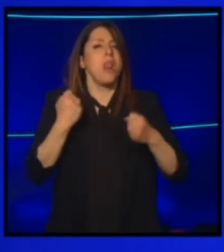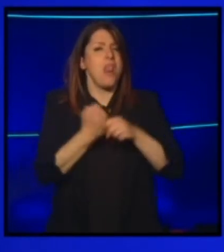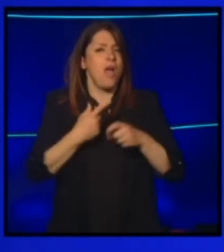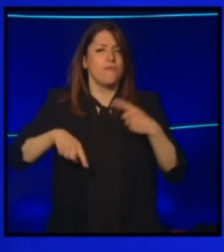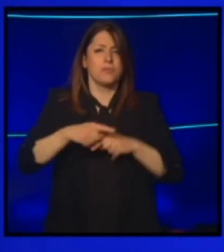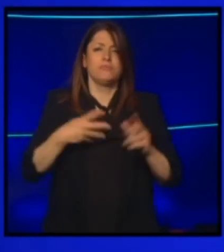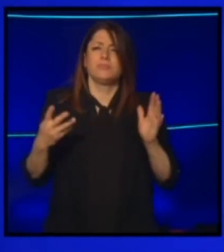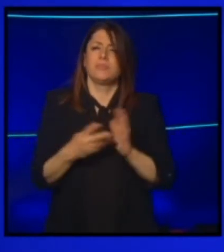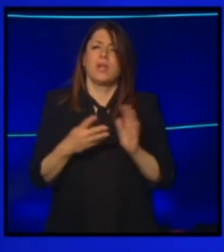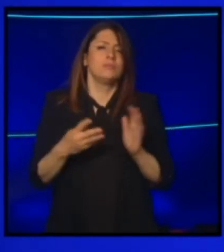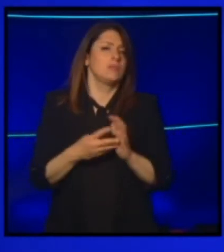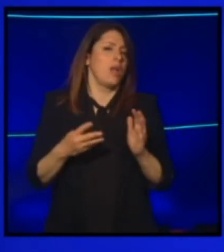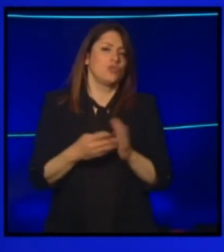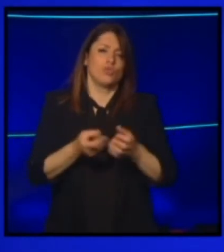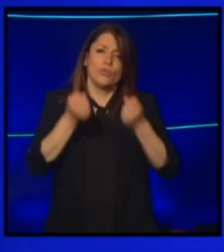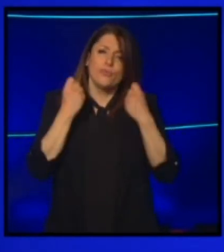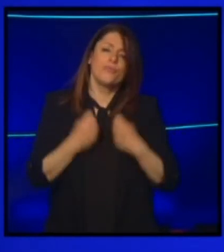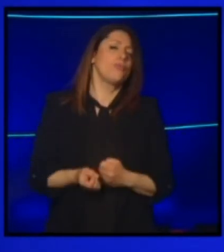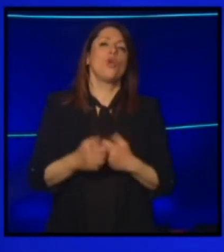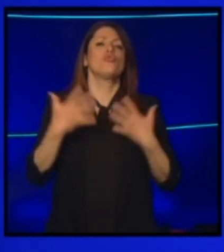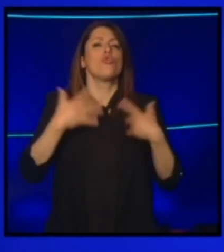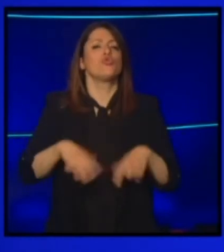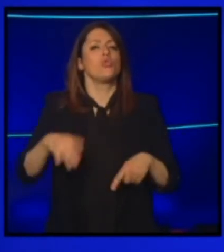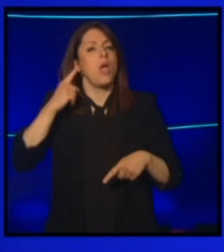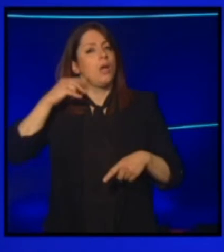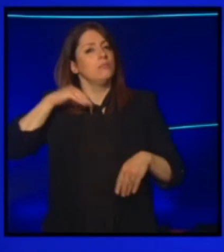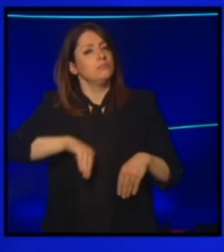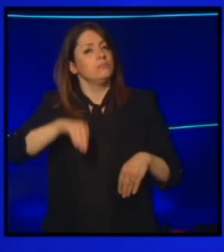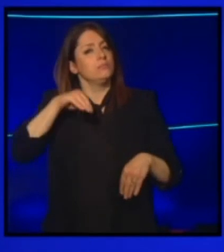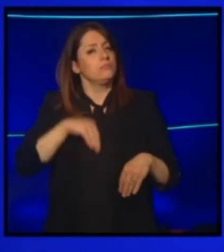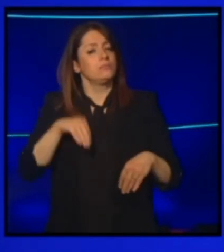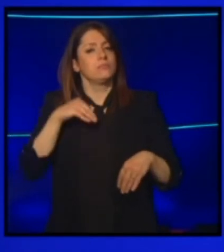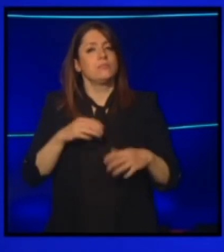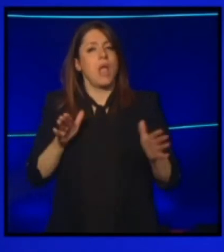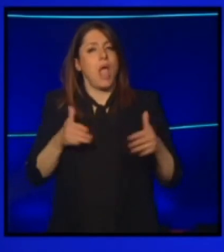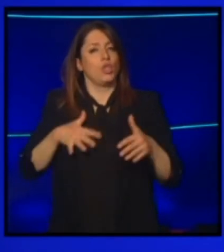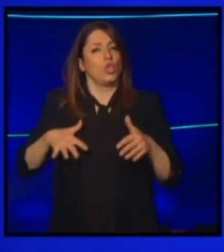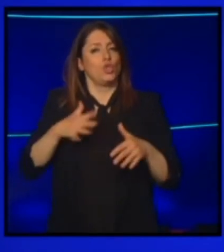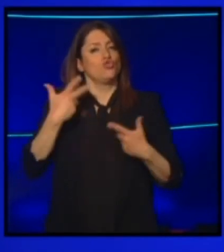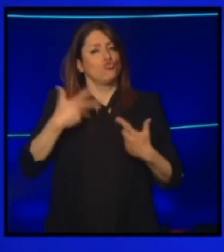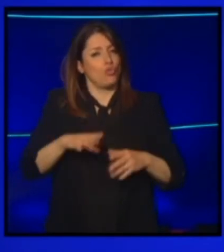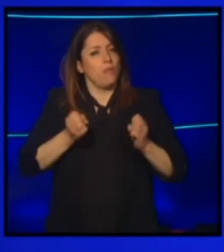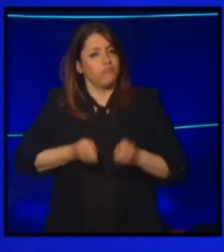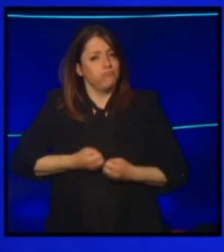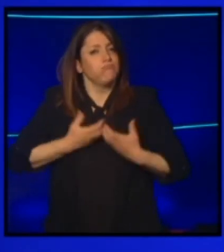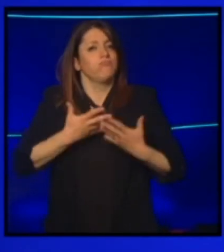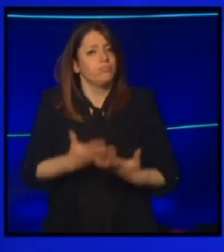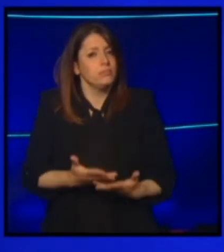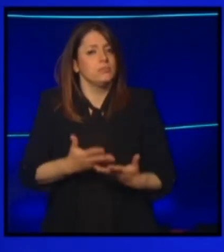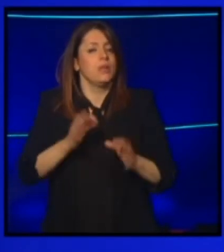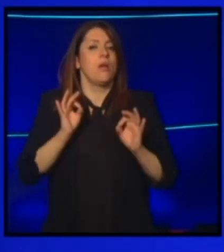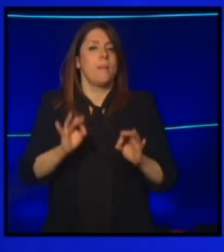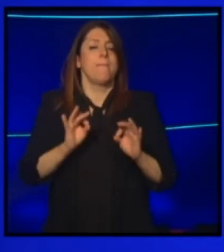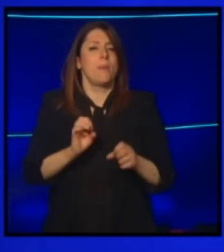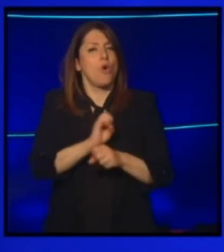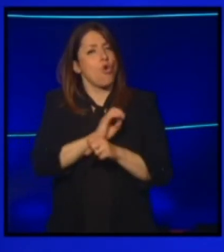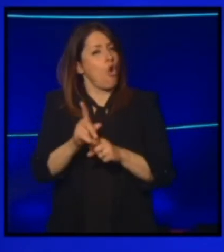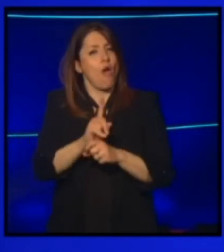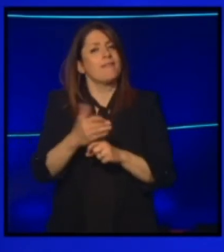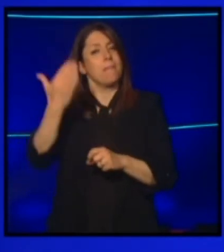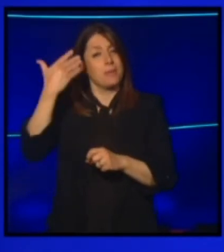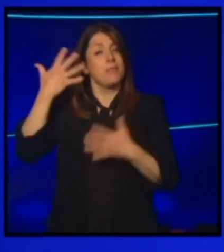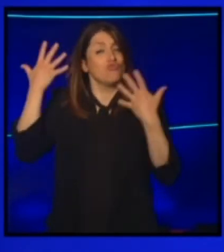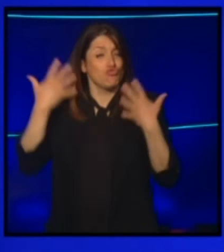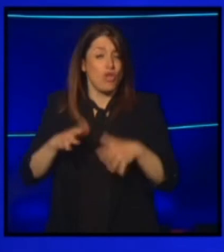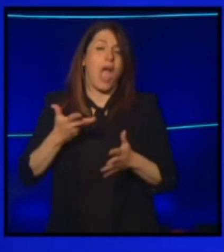forte, come lei ben sa, era già una categoria. Noi avevamo già espresso, prima di questo Covid, avevamo già espresso al